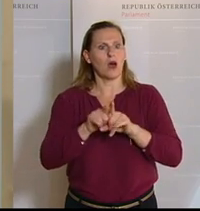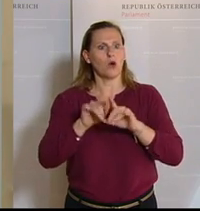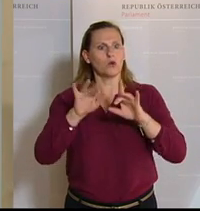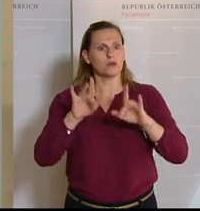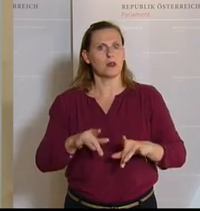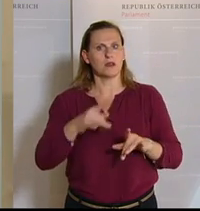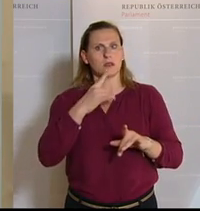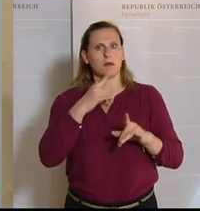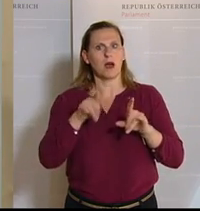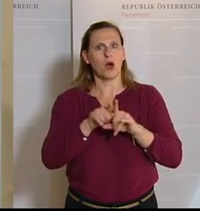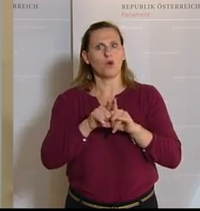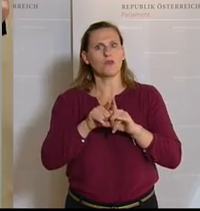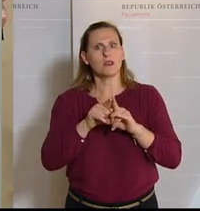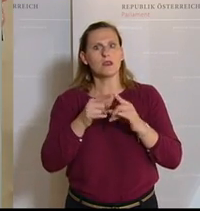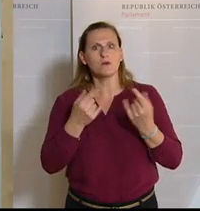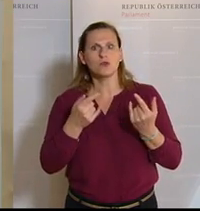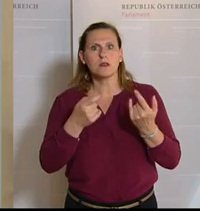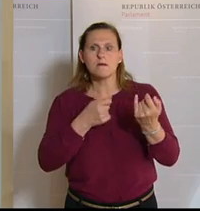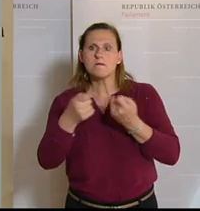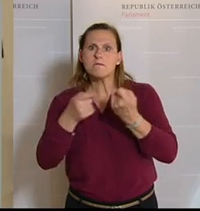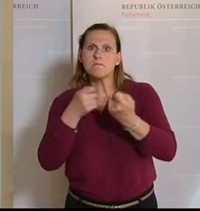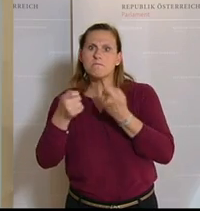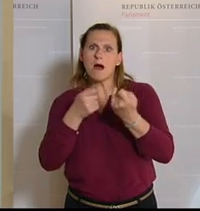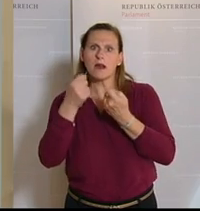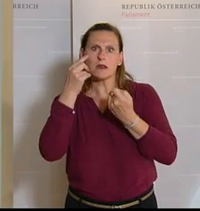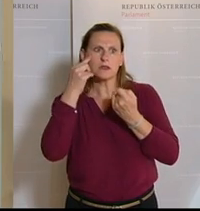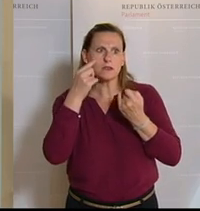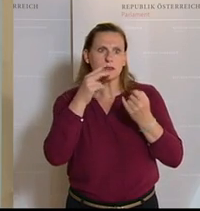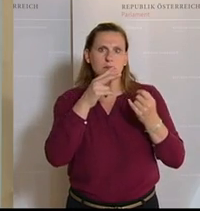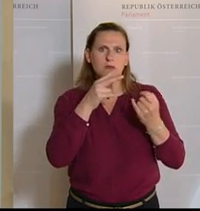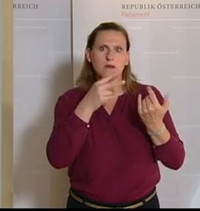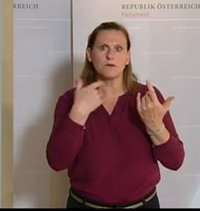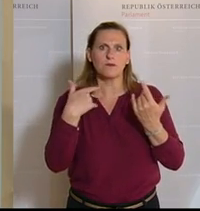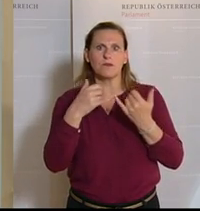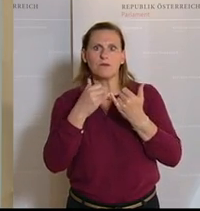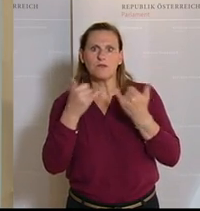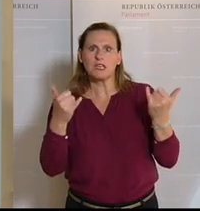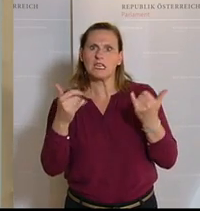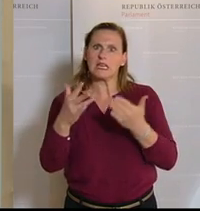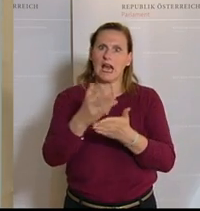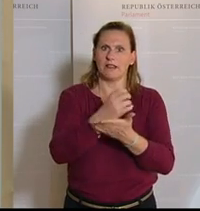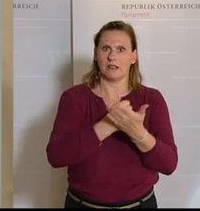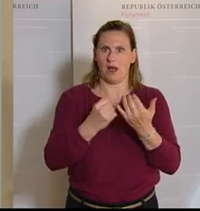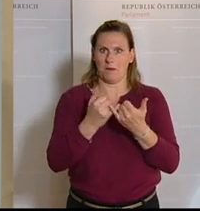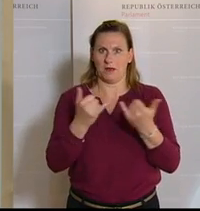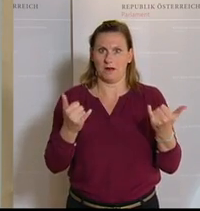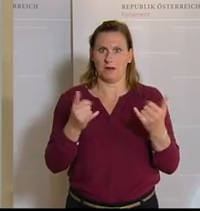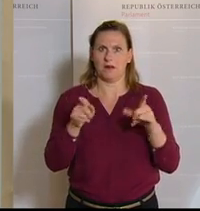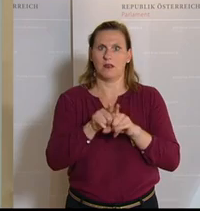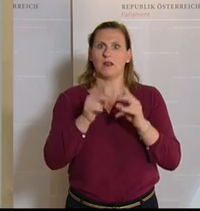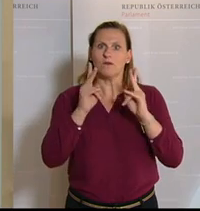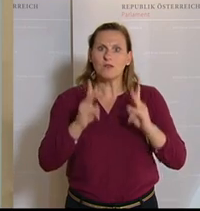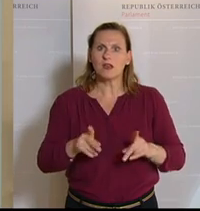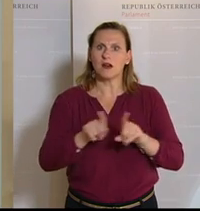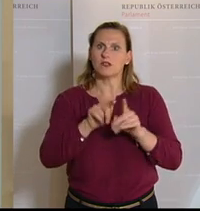Und das müssen wir genauso machen wie in der Privatwirtschaft. Wir müssen uns anschauen, welche Markterlöse sind da und wie können wir die auch abgelten, damit